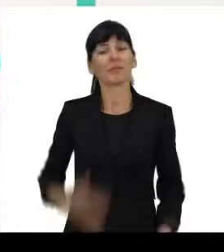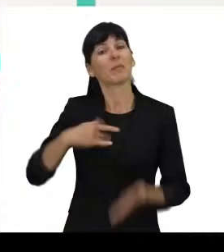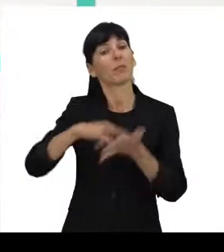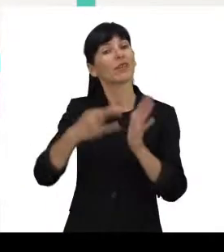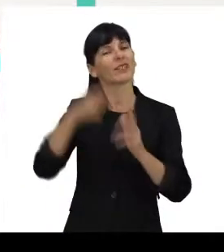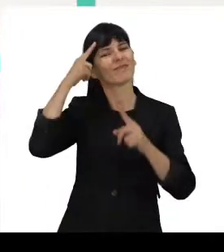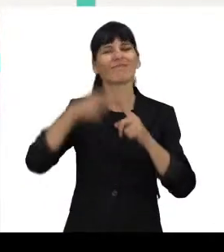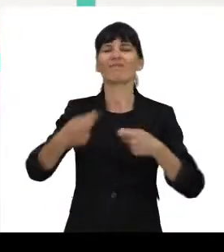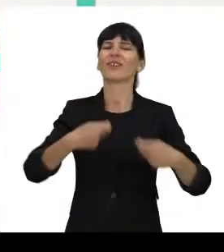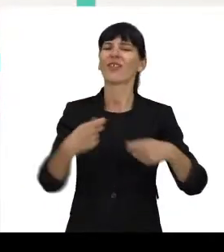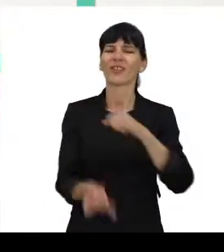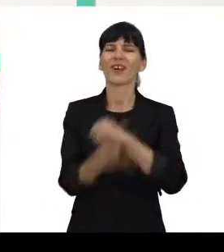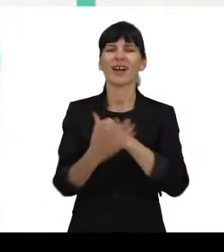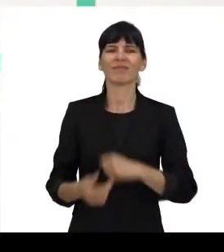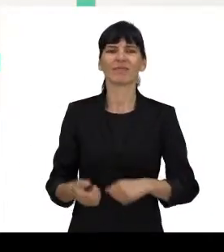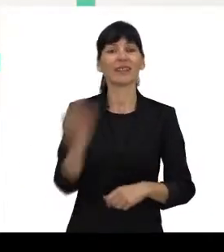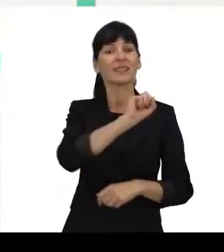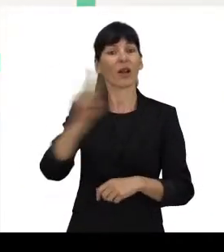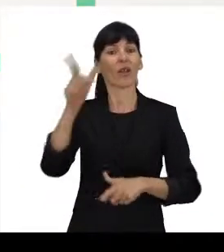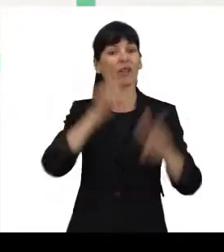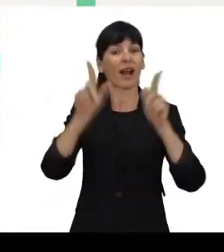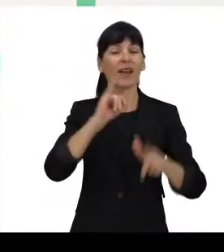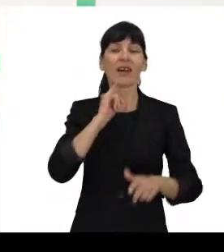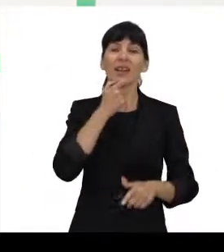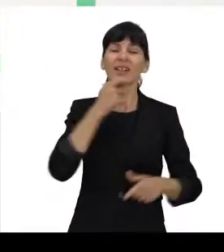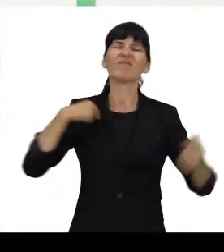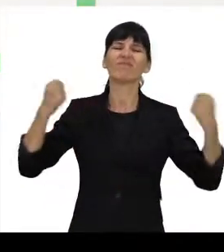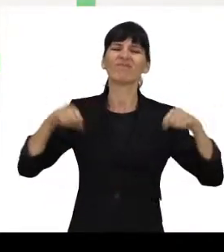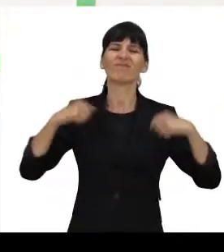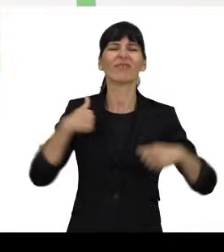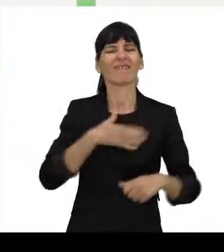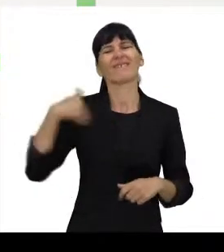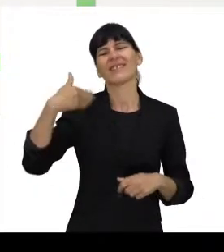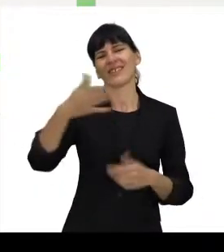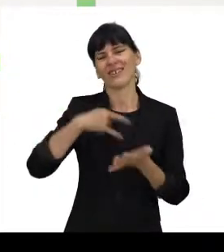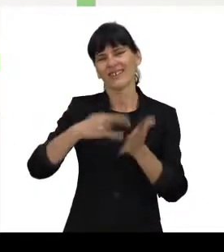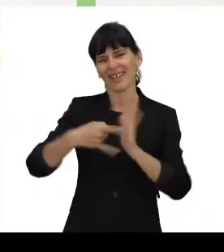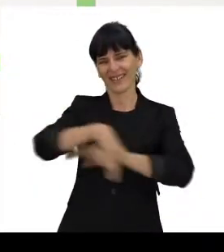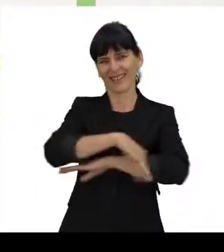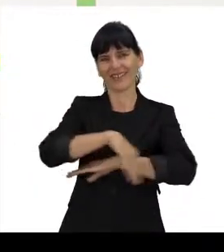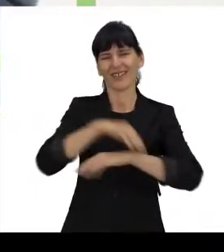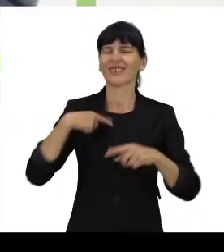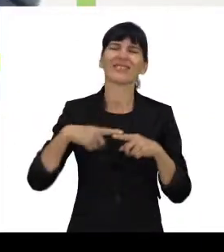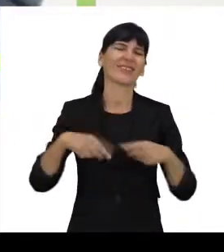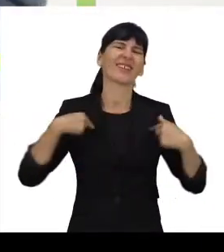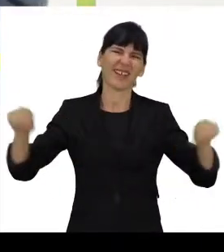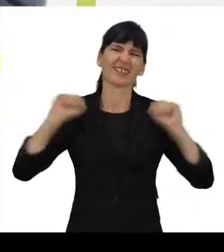Mi proyecto es abrir un negocio. Viajar a Estados Unidos y practicar mi inglés. Quiero ser arquitecta. Voy a volver a entrenar